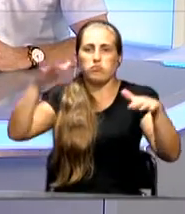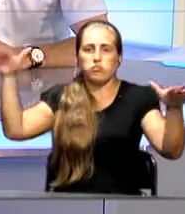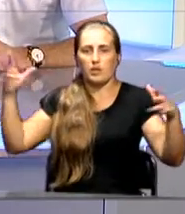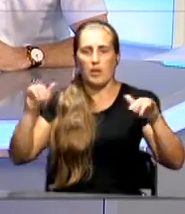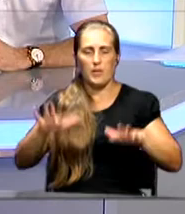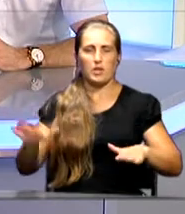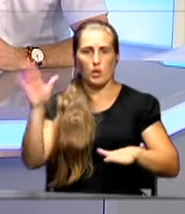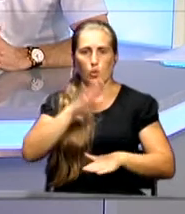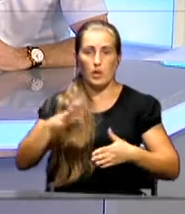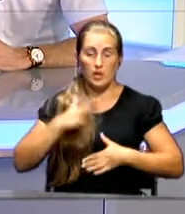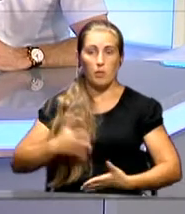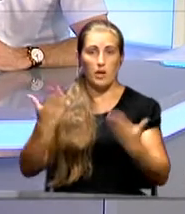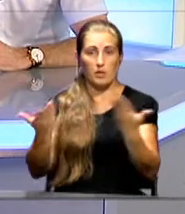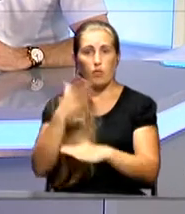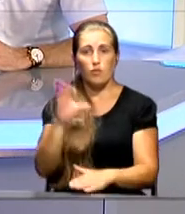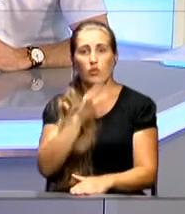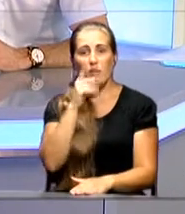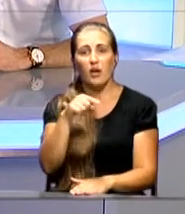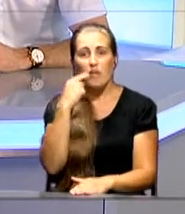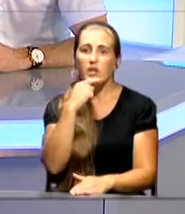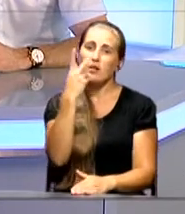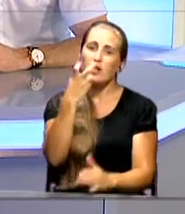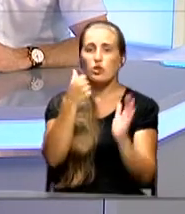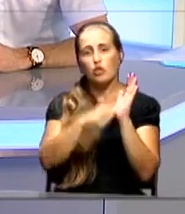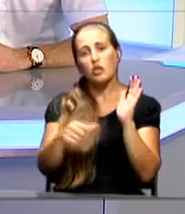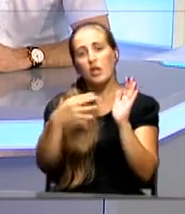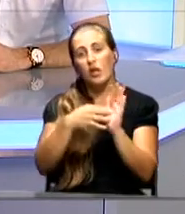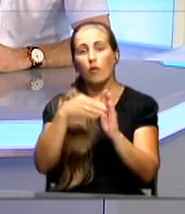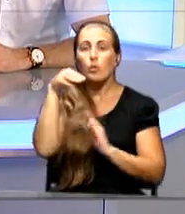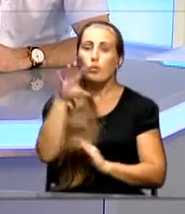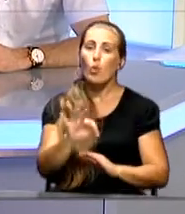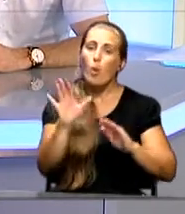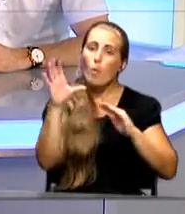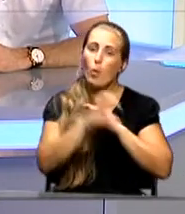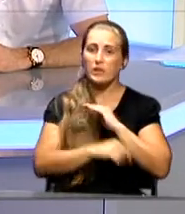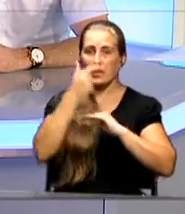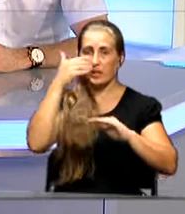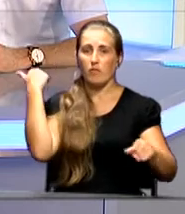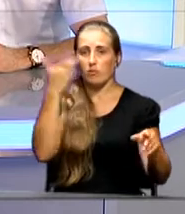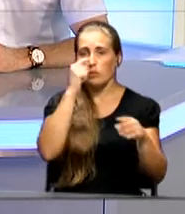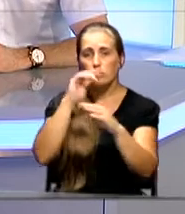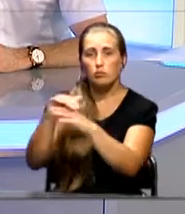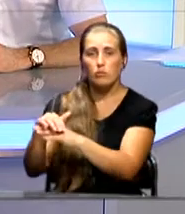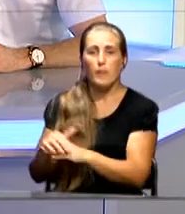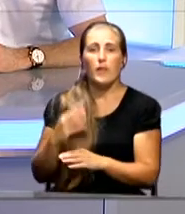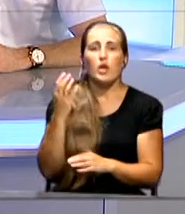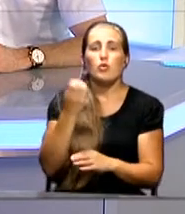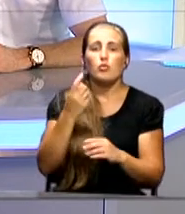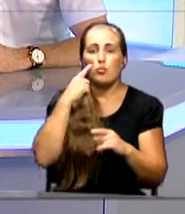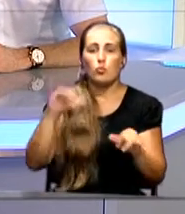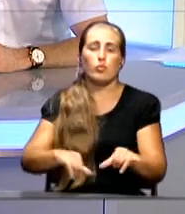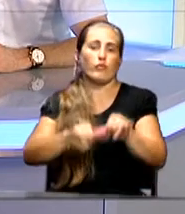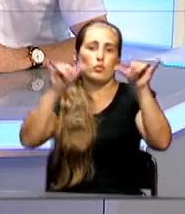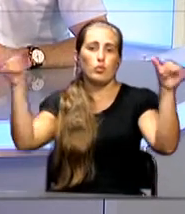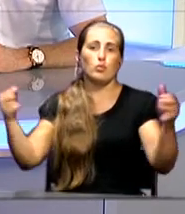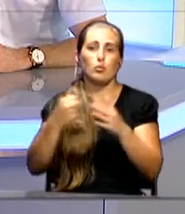территории Крыма. Вот если мы все время озвучивали цифру 269, то после недавнего мониторинга мы обнаружили, что их число возросло уже